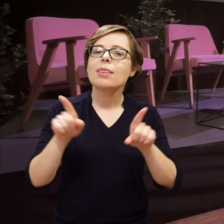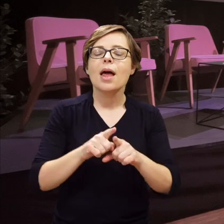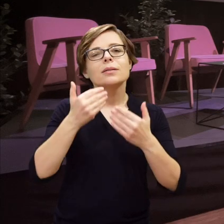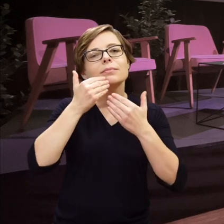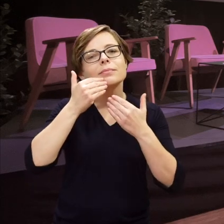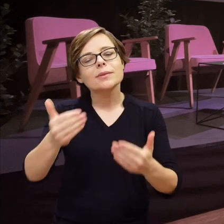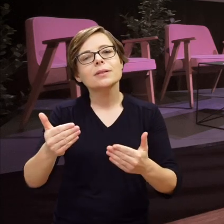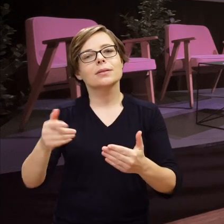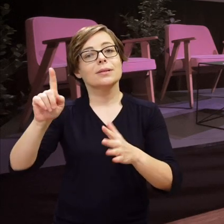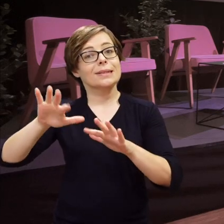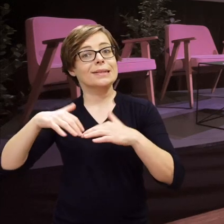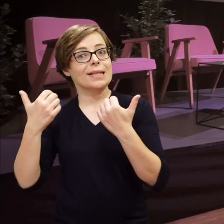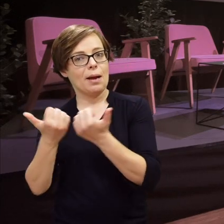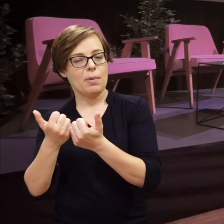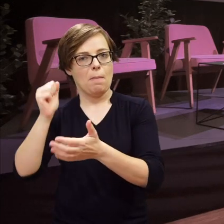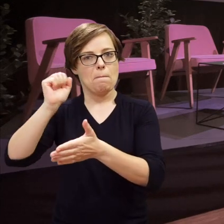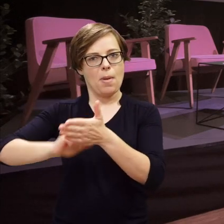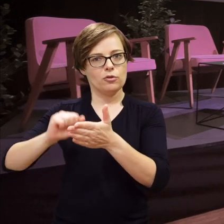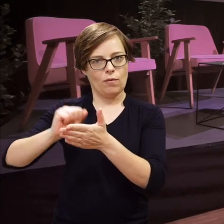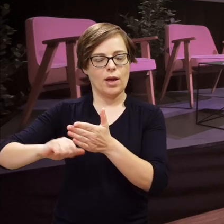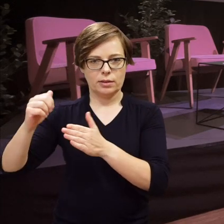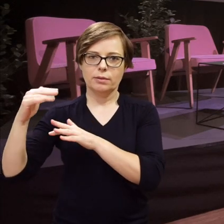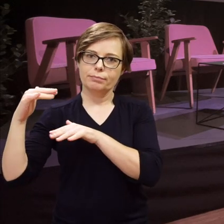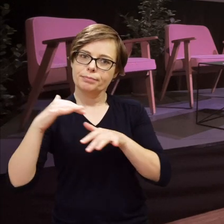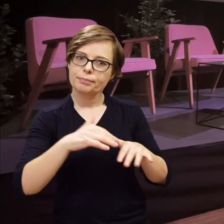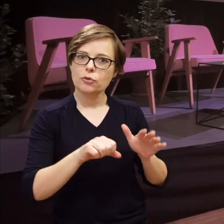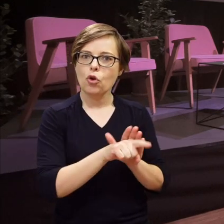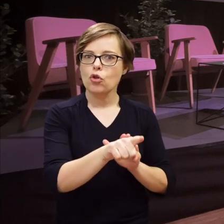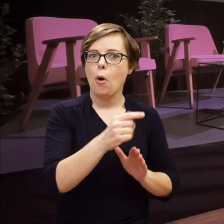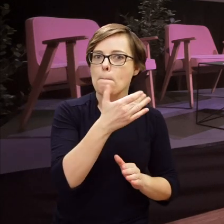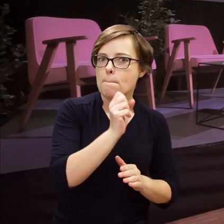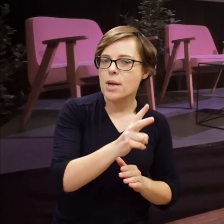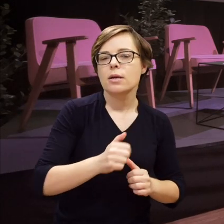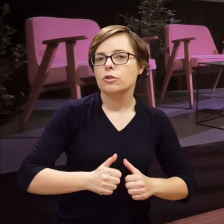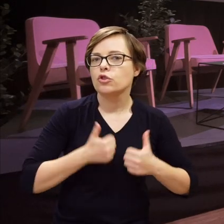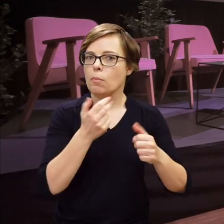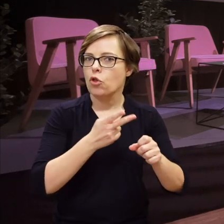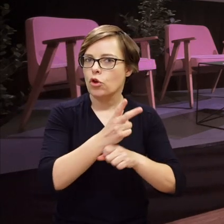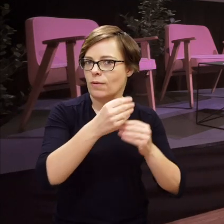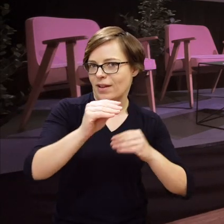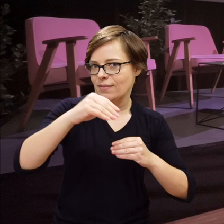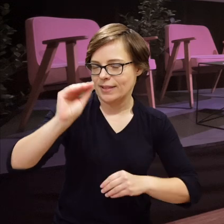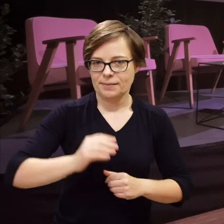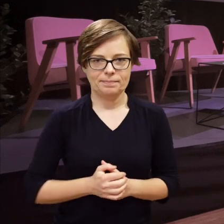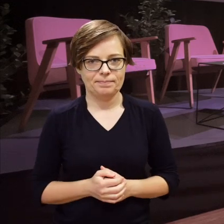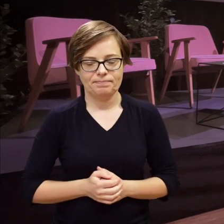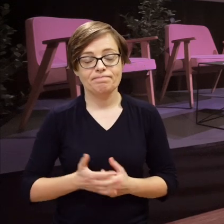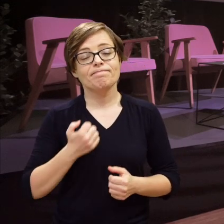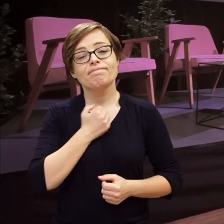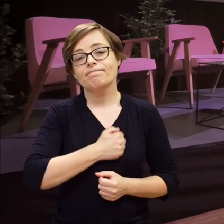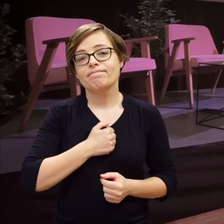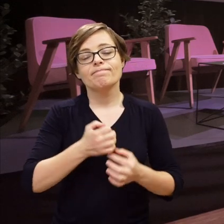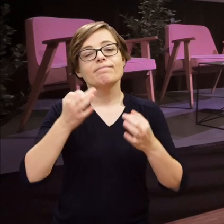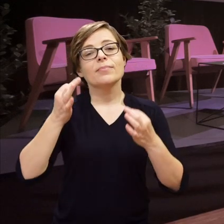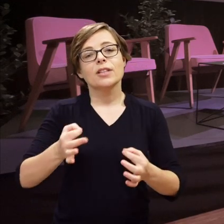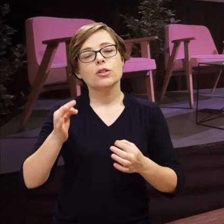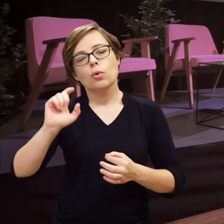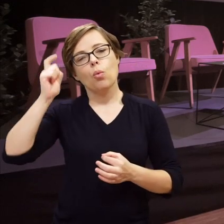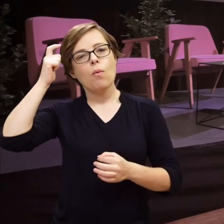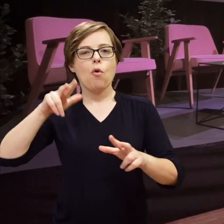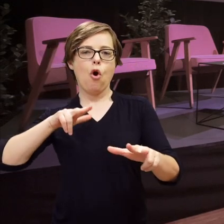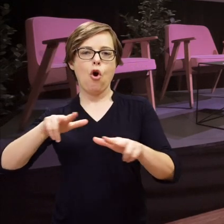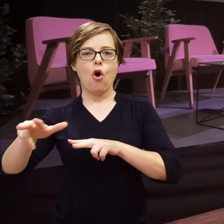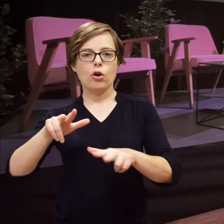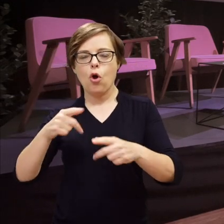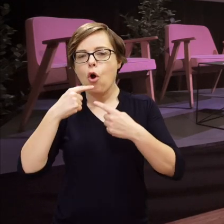środkom, które płyną z Sejmiku do MIK-u, żebyśmy mogli rozwijać dostępność. Niestety nie ma z nami dzisiaj